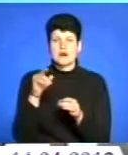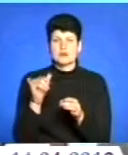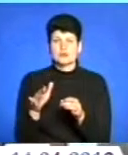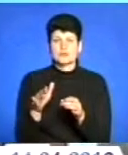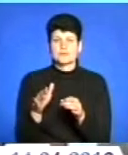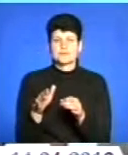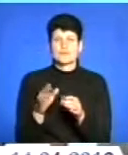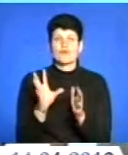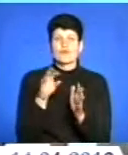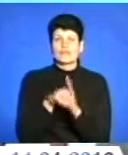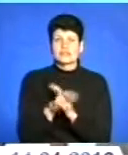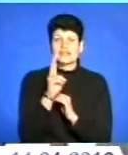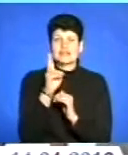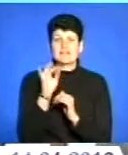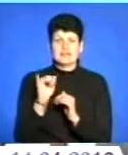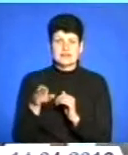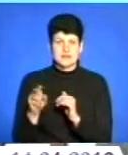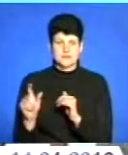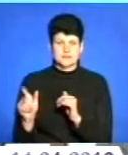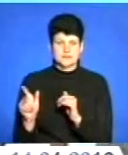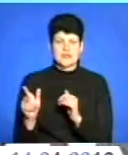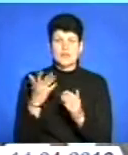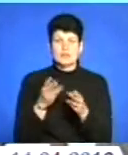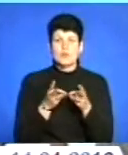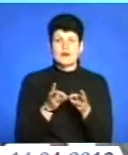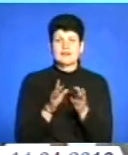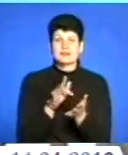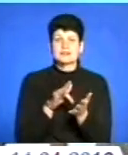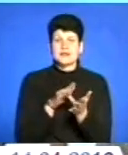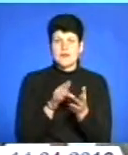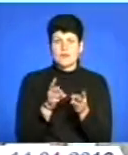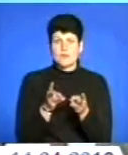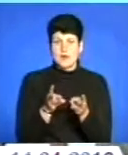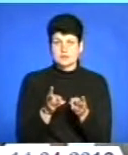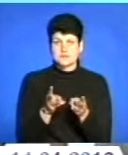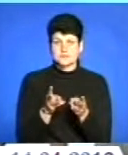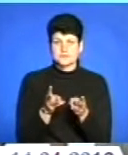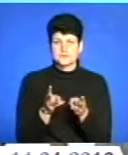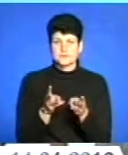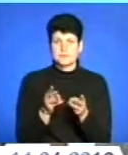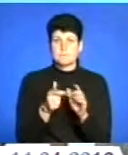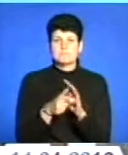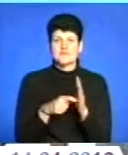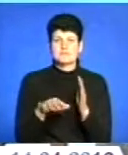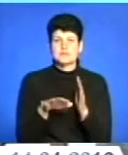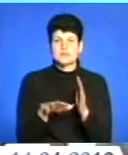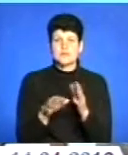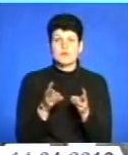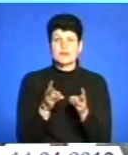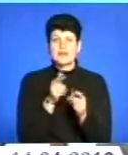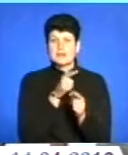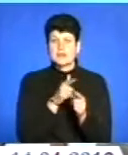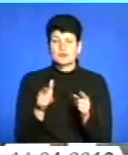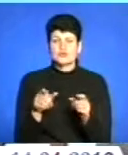ключно квітень. Якщо опалюється централізованим опаленням приміщення, то опалювальний період